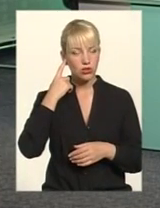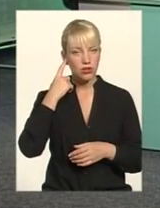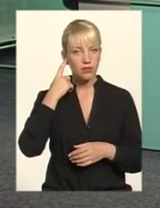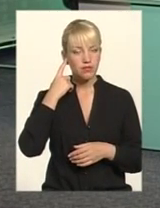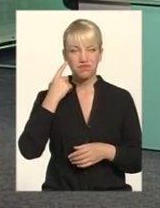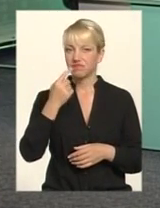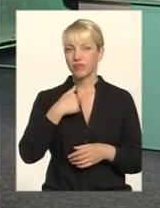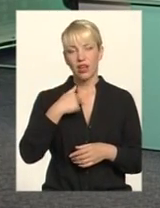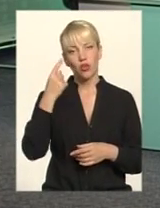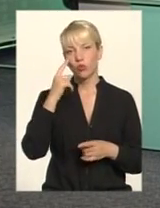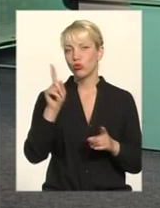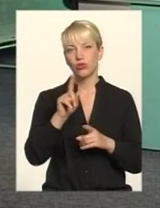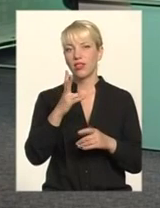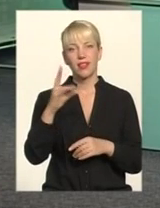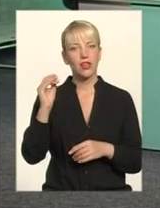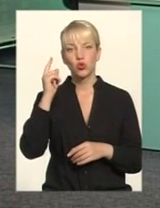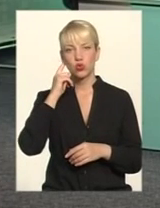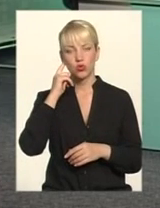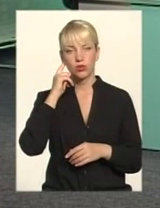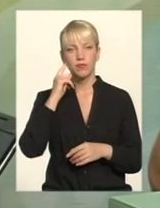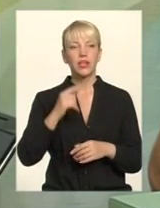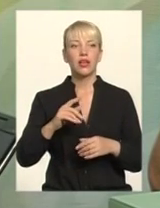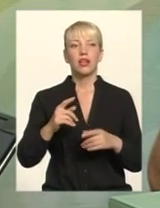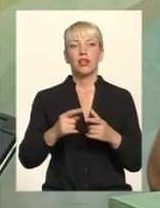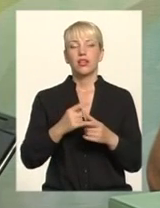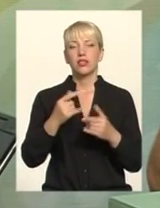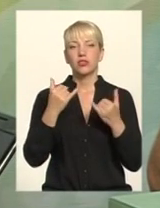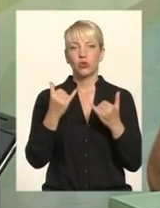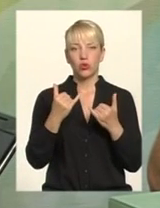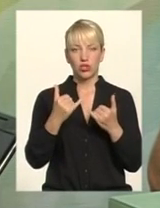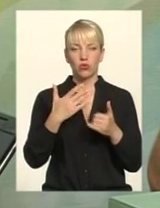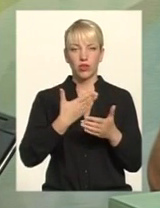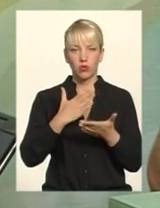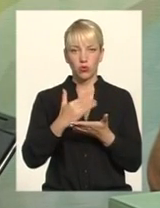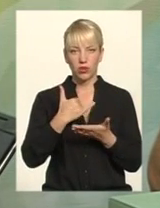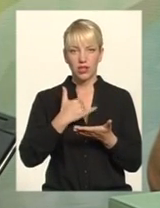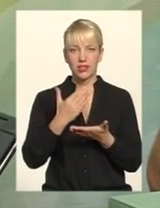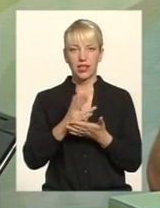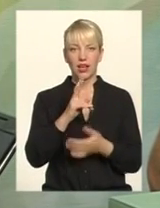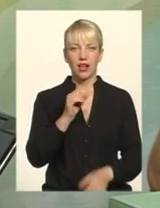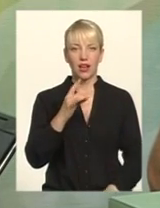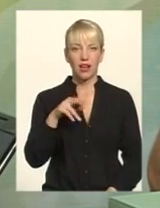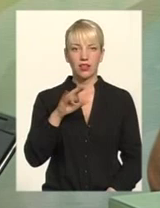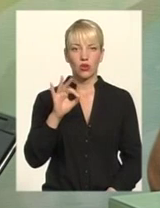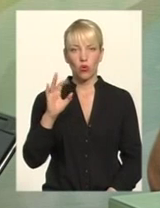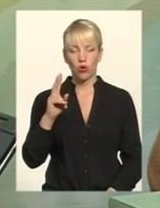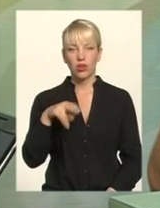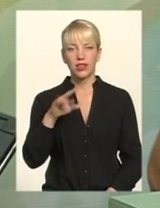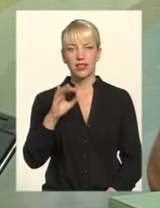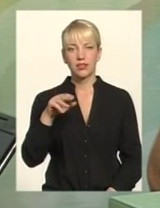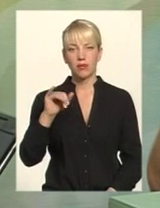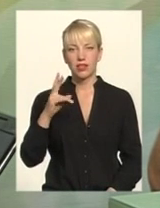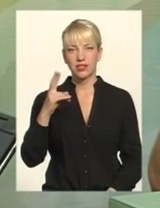що не чують Я наведу один приклад, сьогоднішній ключовий приклад Є в нас кардіодиспансер в місті Хмельницькому, обласний